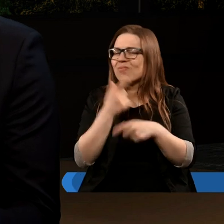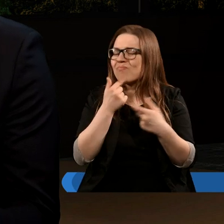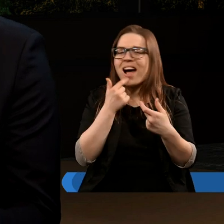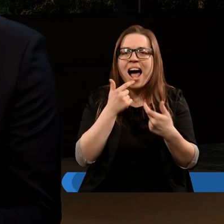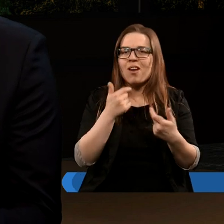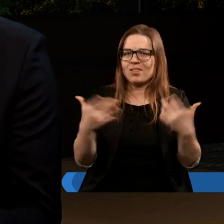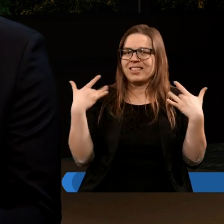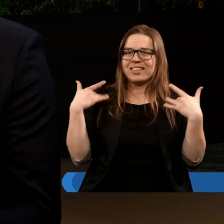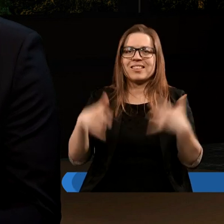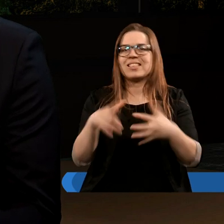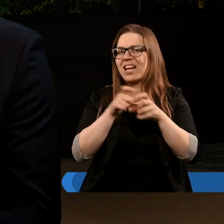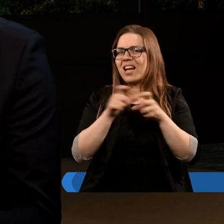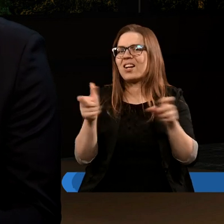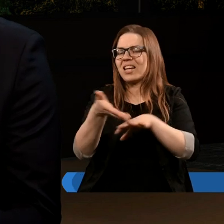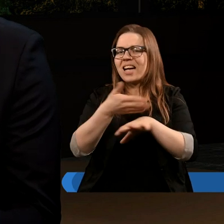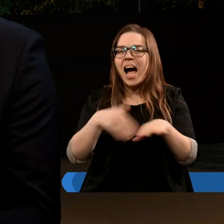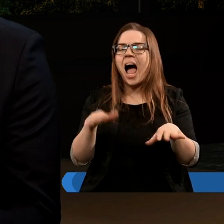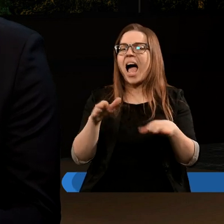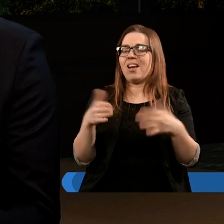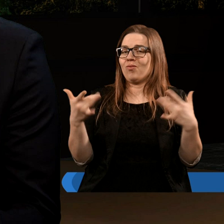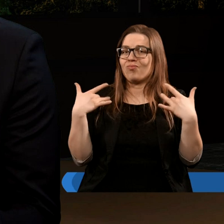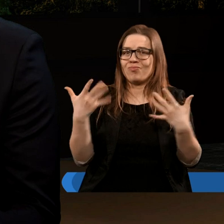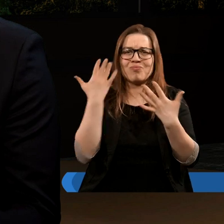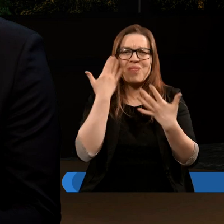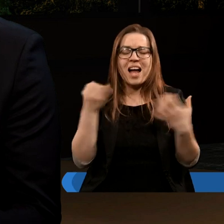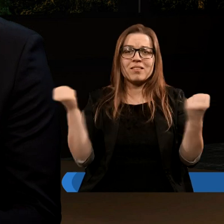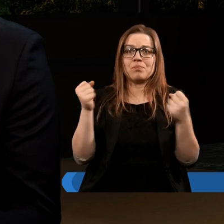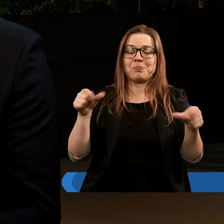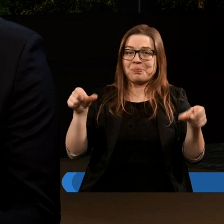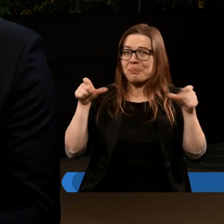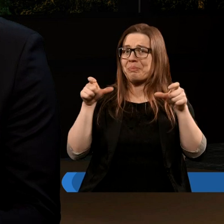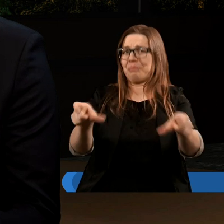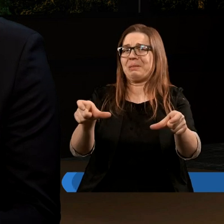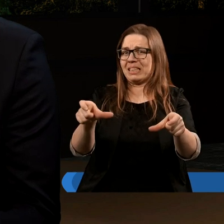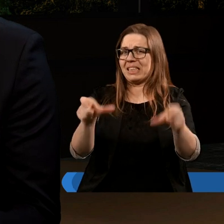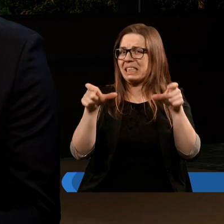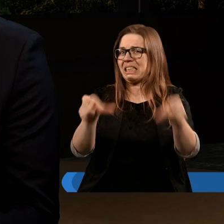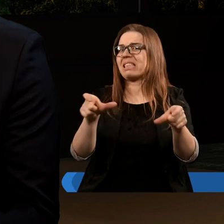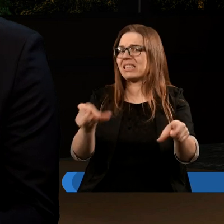żyjemy w takim kraju, gdzie bardzo mocny nacisk jest właśnie na